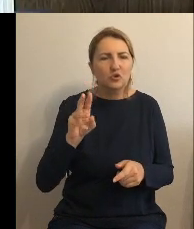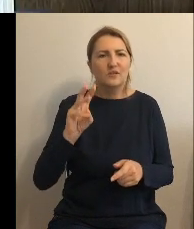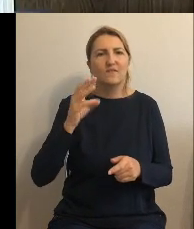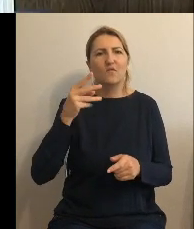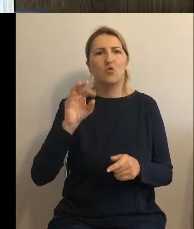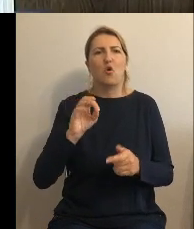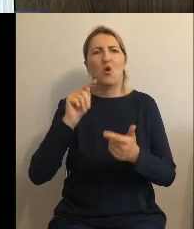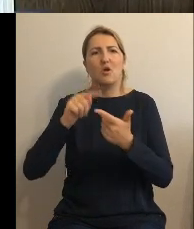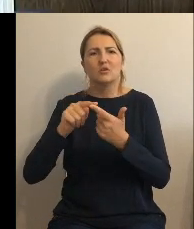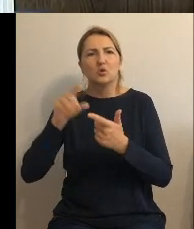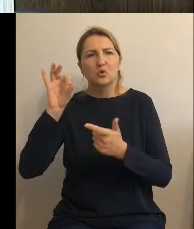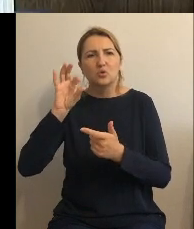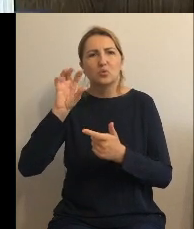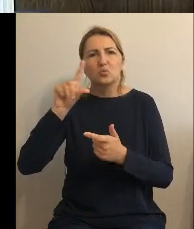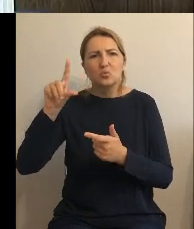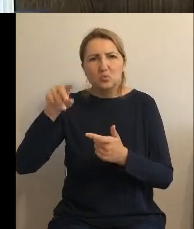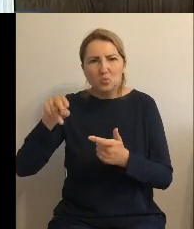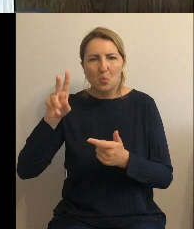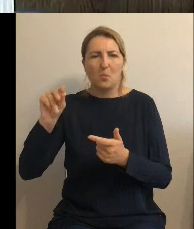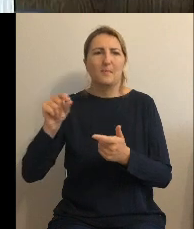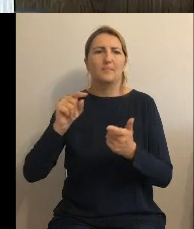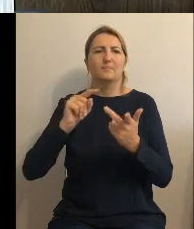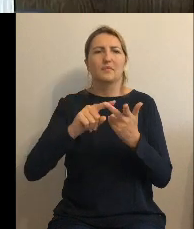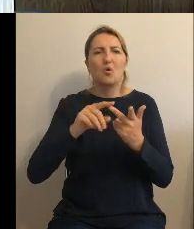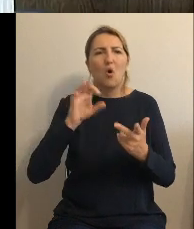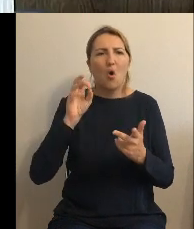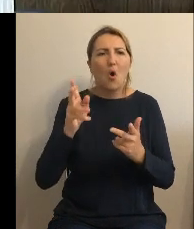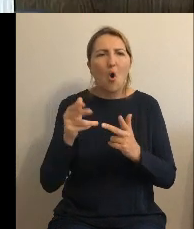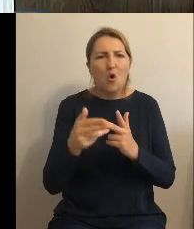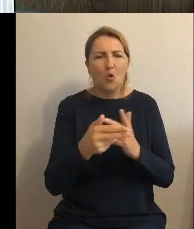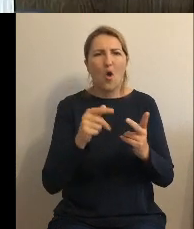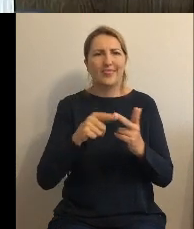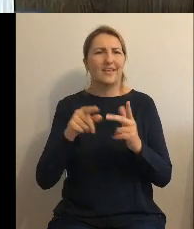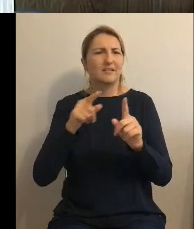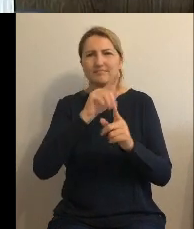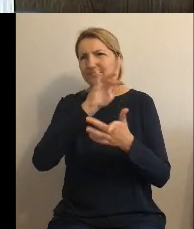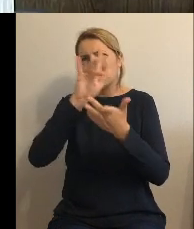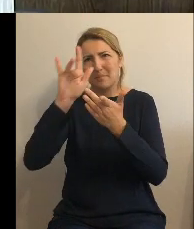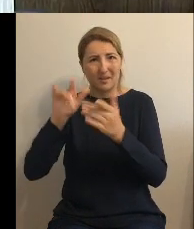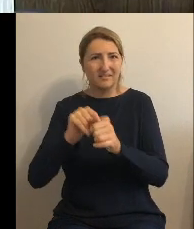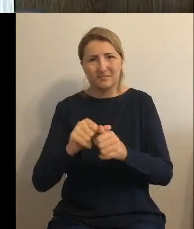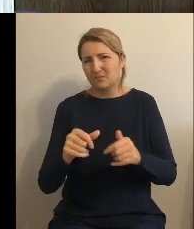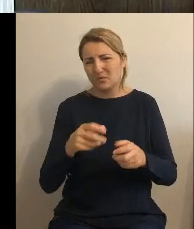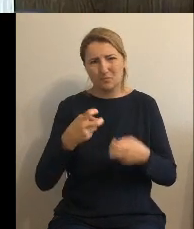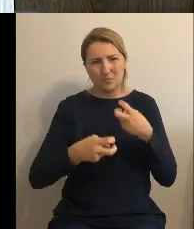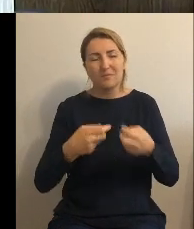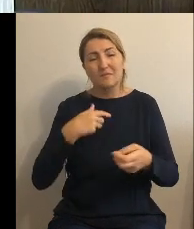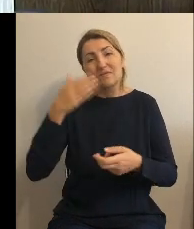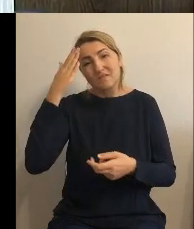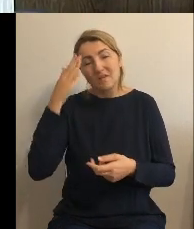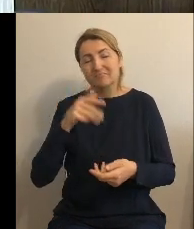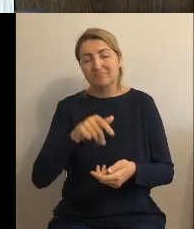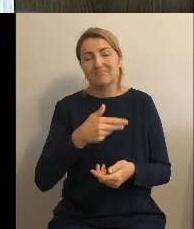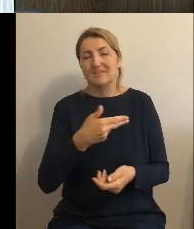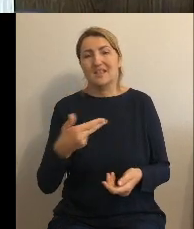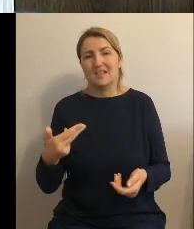Okoninie, problemy z tym. Ja wiem, że ten temat spadł na nas, zresztą to jest temat